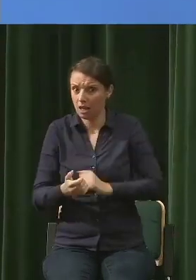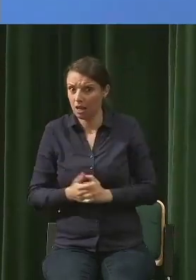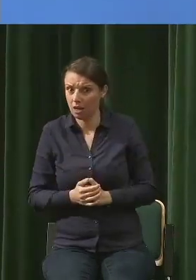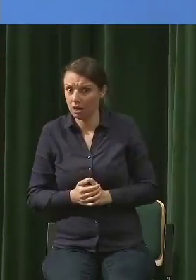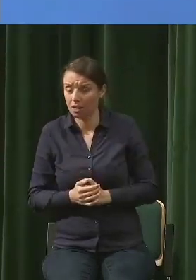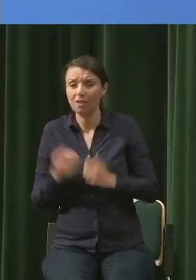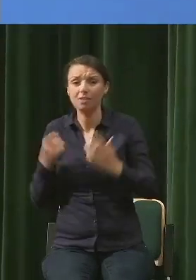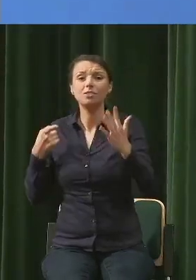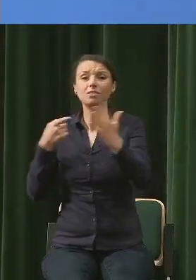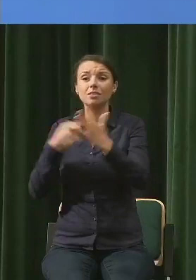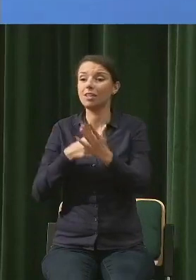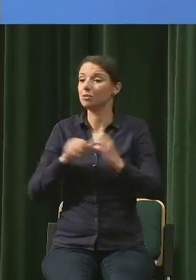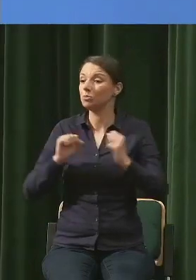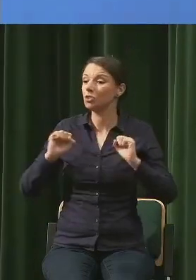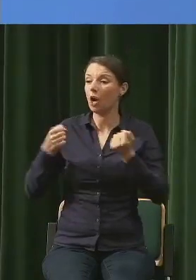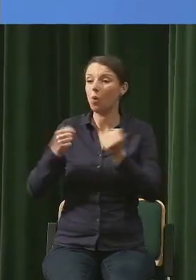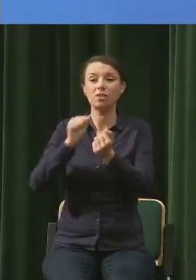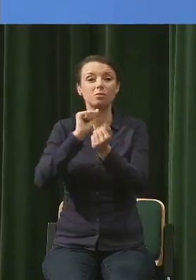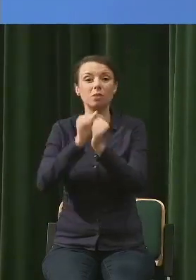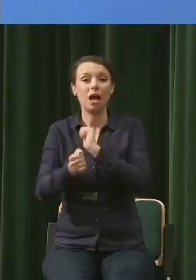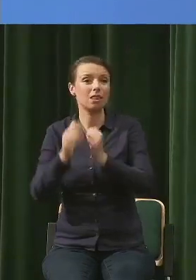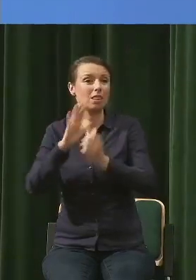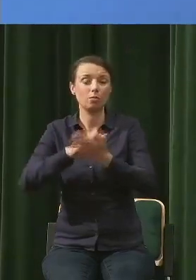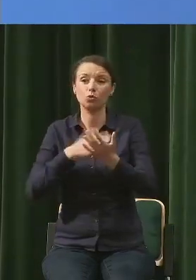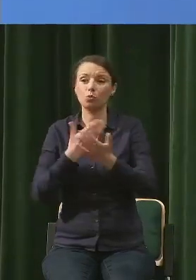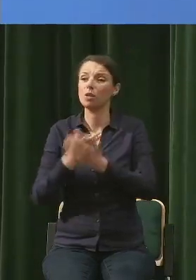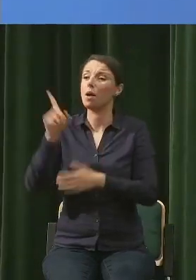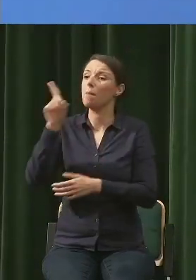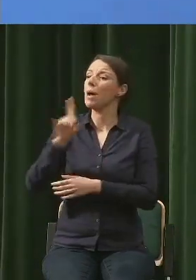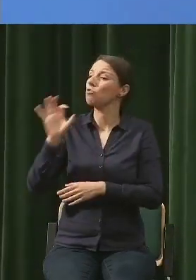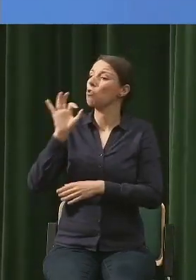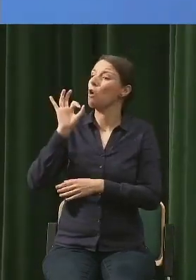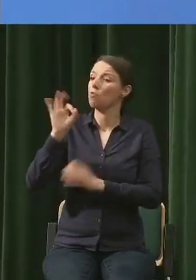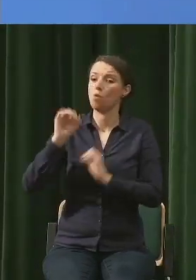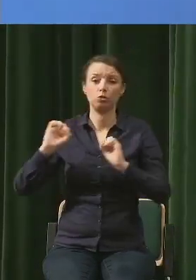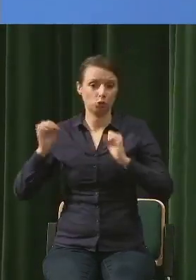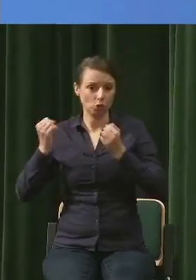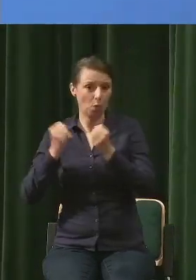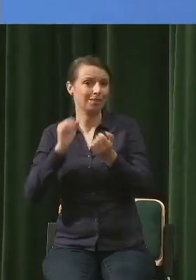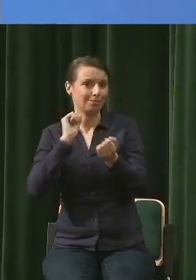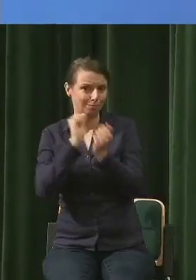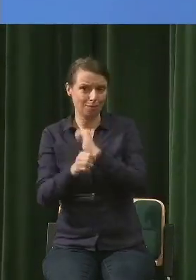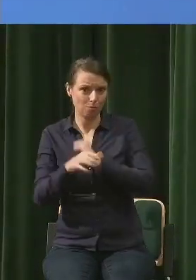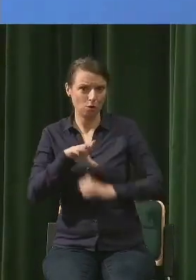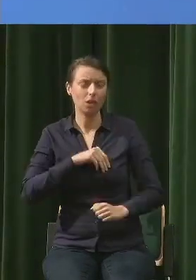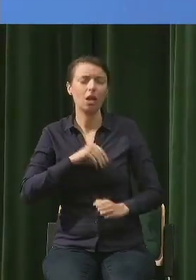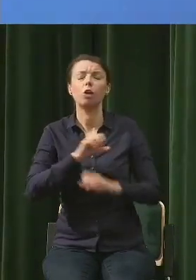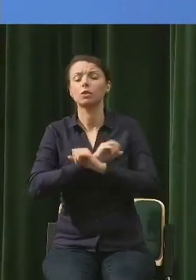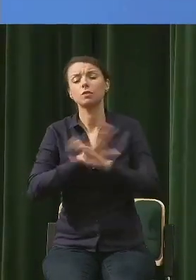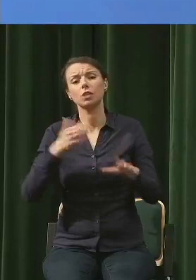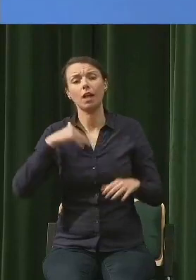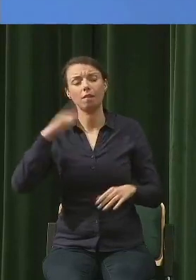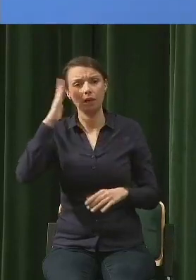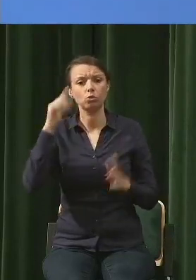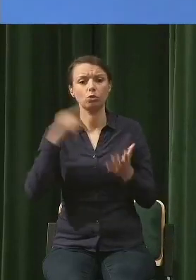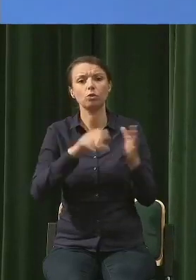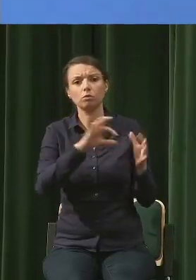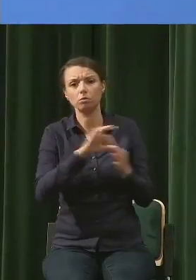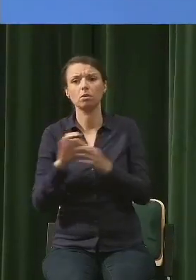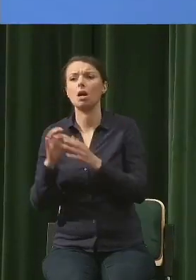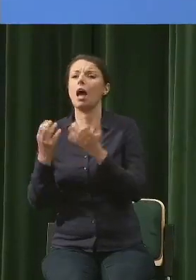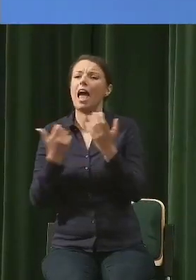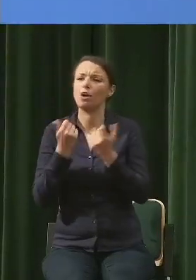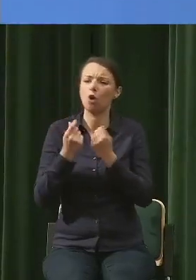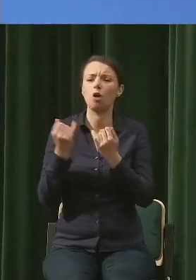kompletnie funkcjonowanie nawet państw. Ja wiem, że jakby za tym ekonomia i tak dalej właśnie ludzie tracą